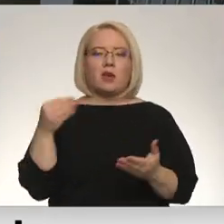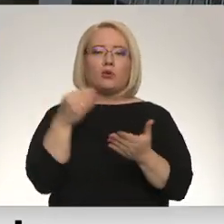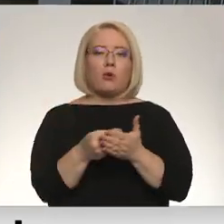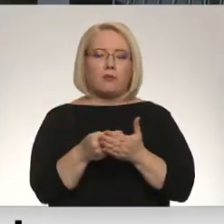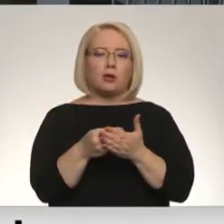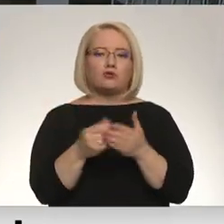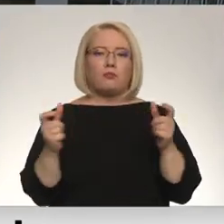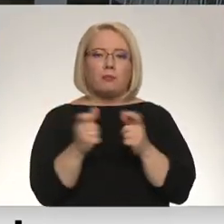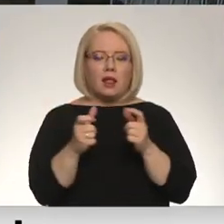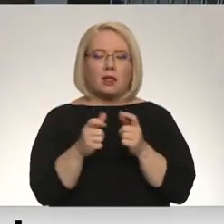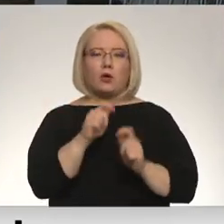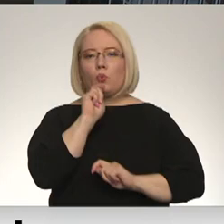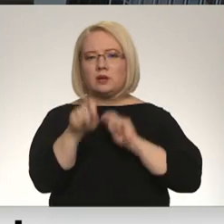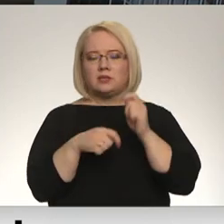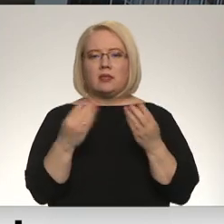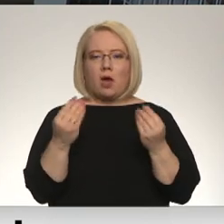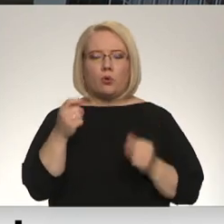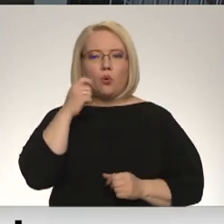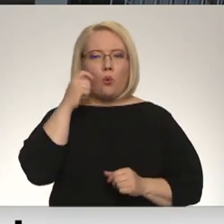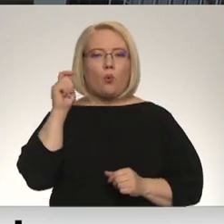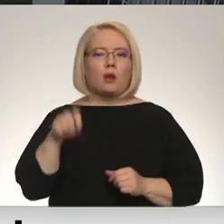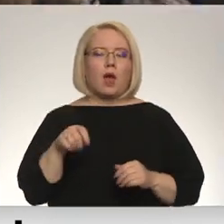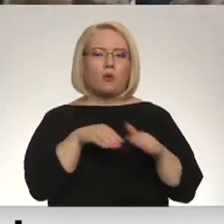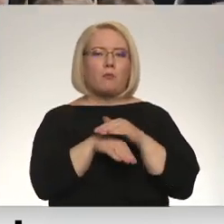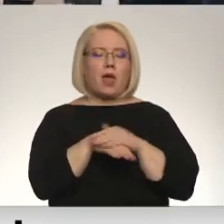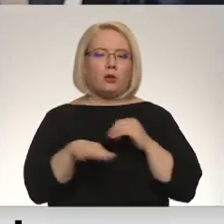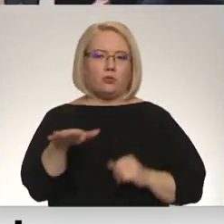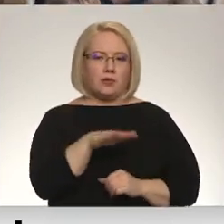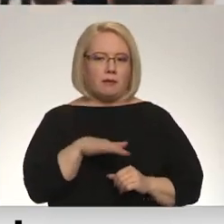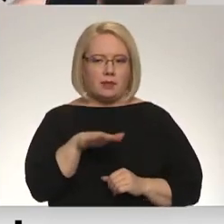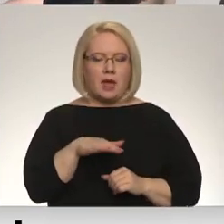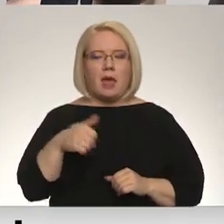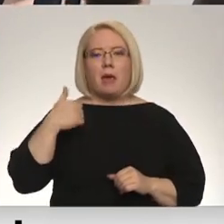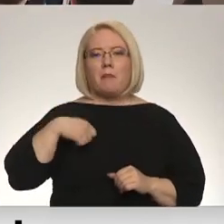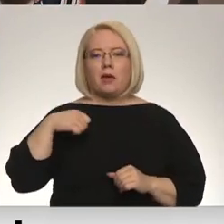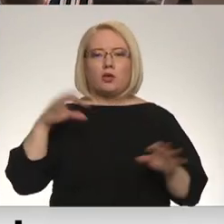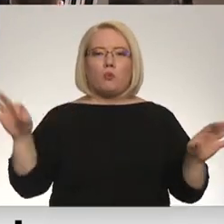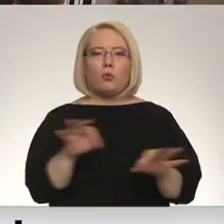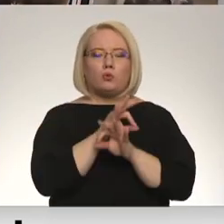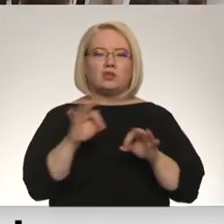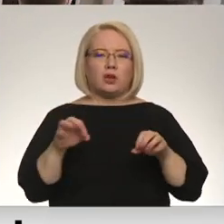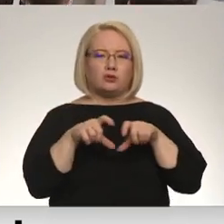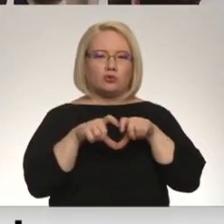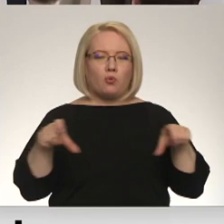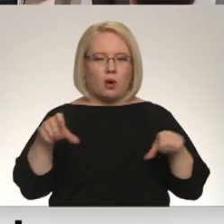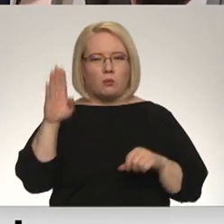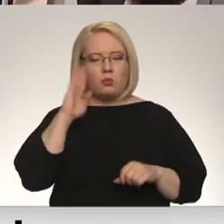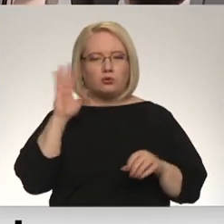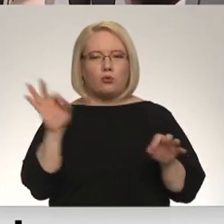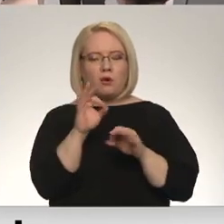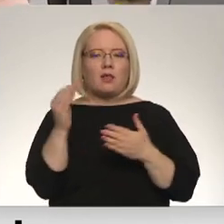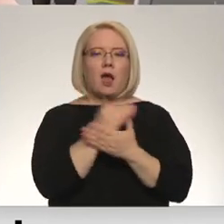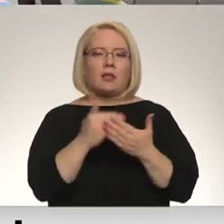noziedojuši naudiņu Ukraiņu bēgļu ģimenēm. Mediņa mūzikas skolas zēnu koris pēc koncertu vēl steidz atkārtot